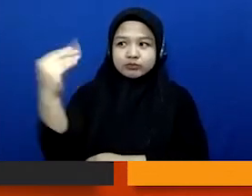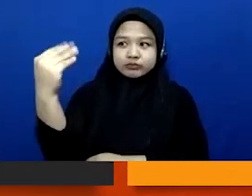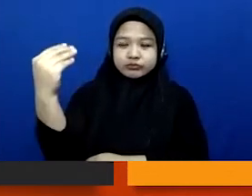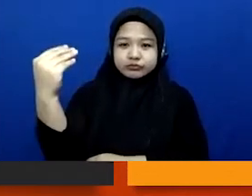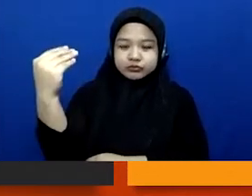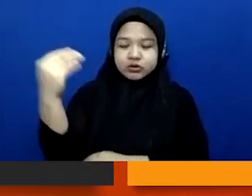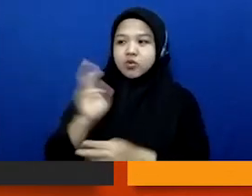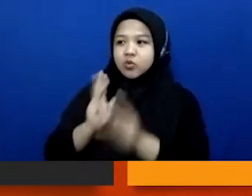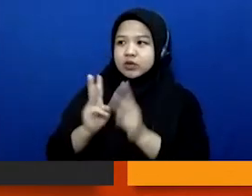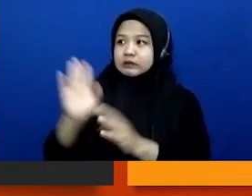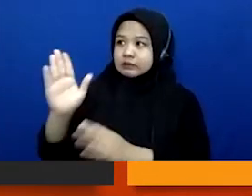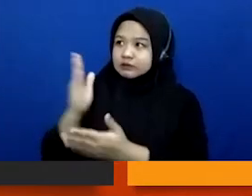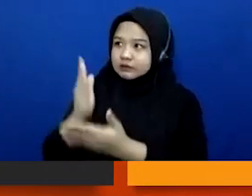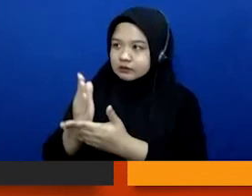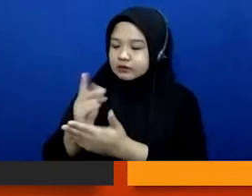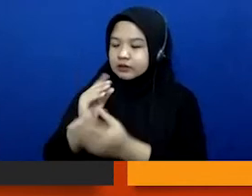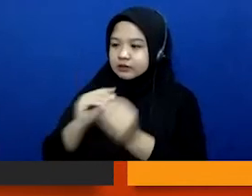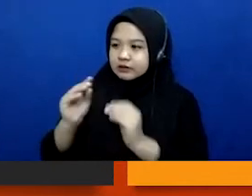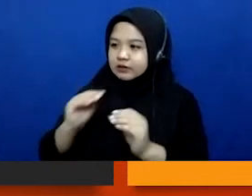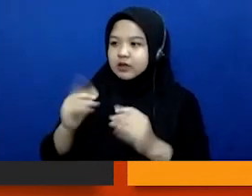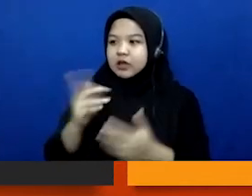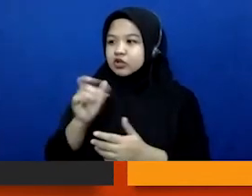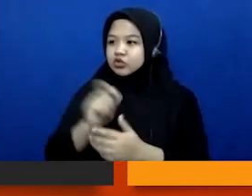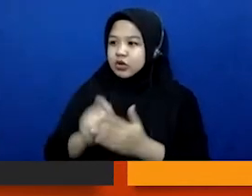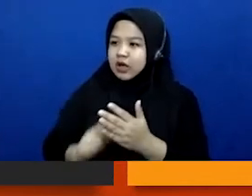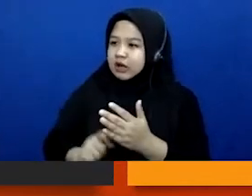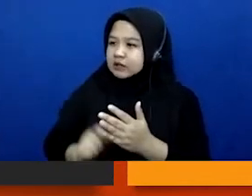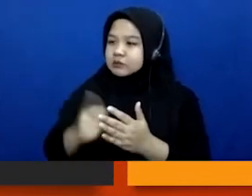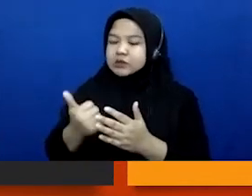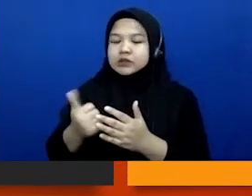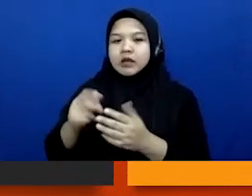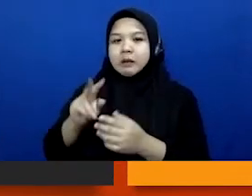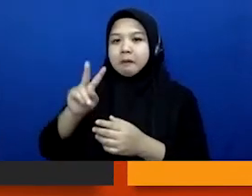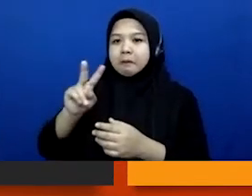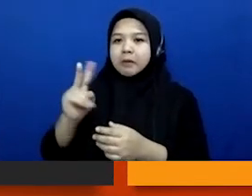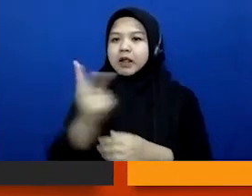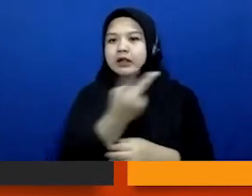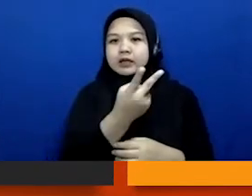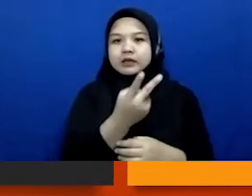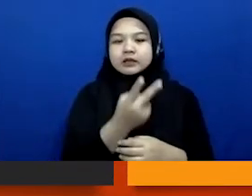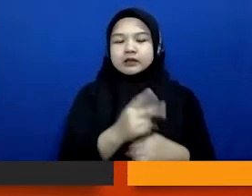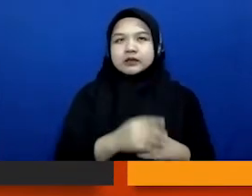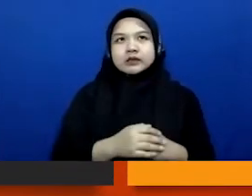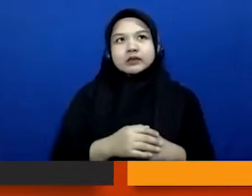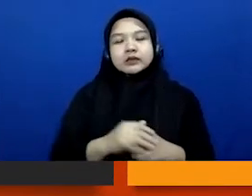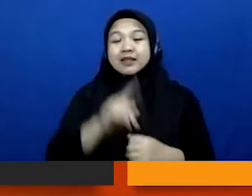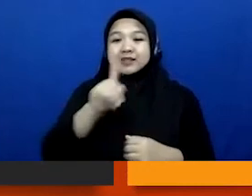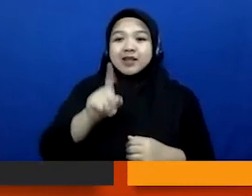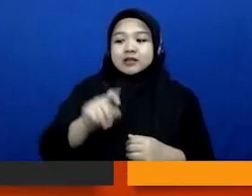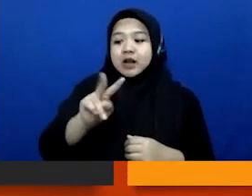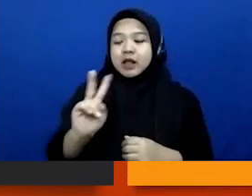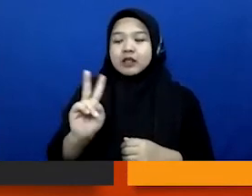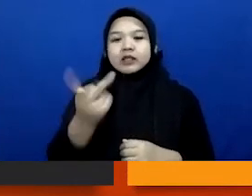wawancaranya bagaimana jurnalis kemudian membalikkan pertanyaan